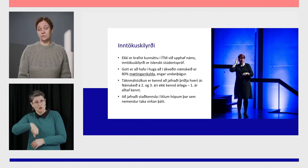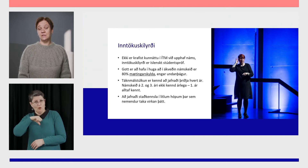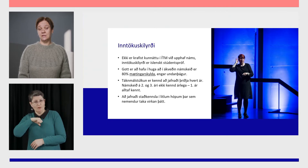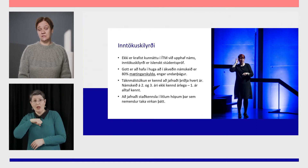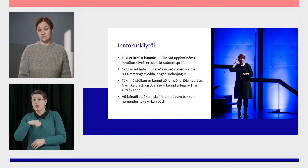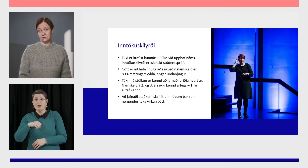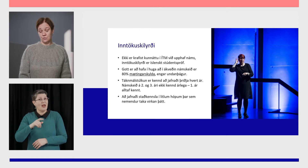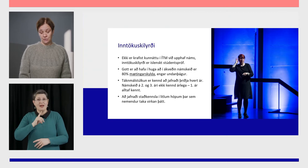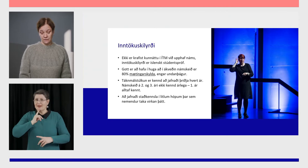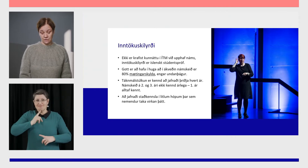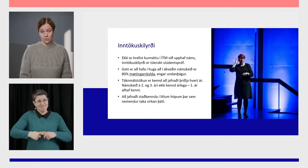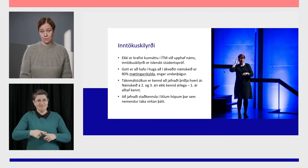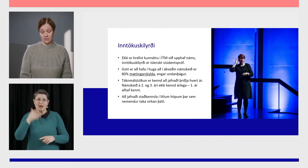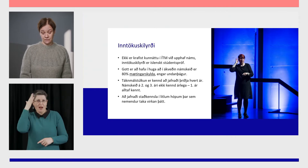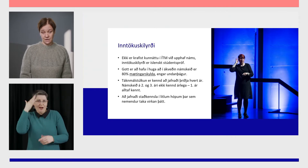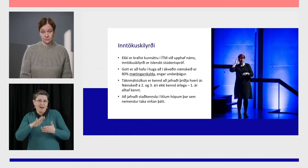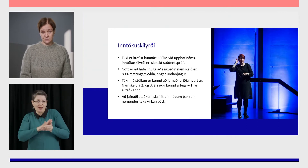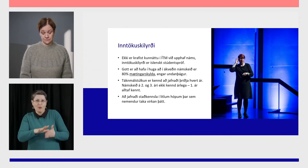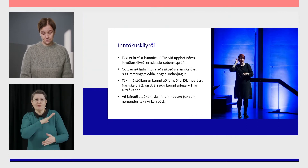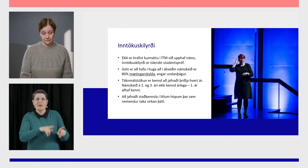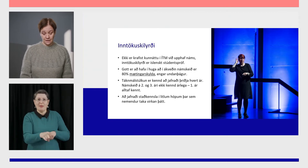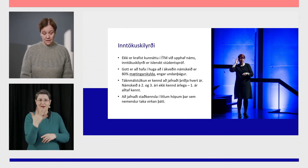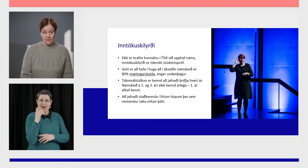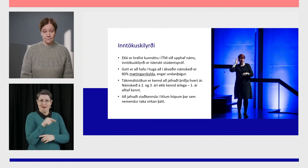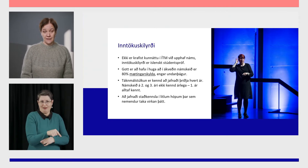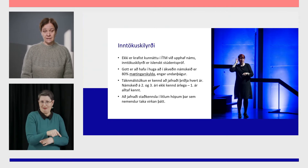kunnáttu í íslensku tákmáli við upphaf námsins.